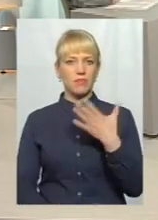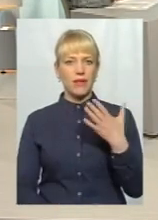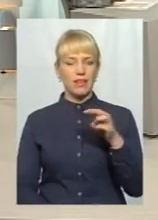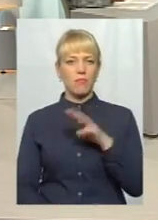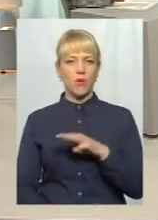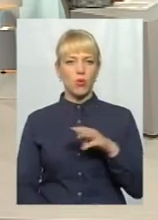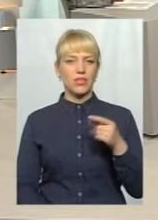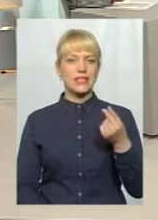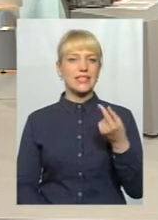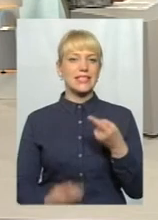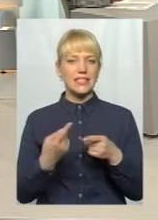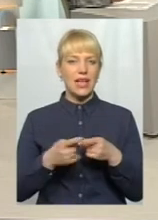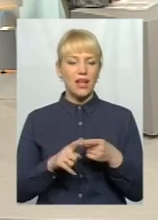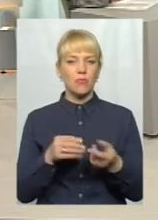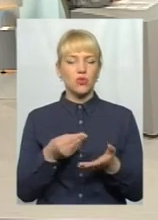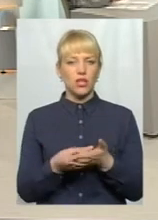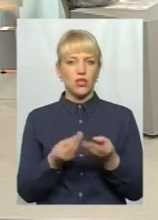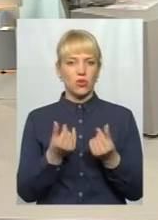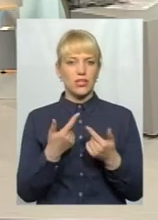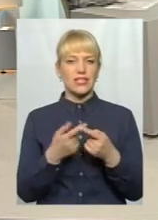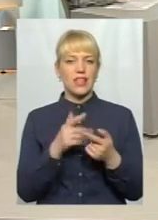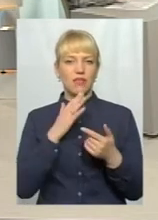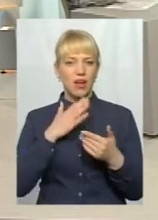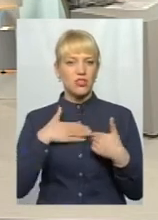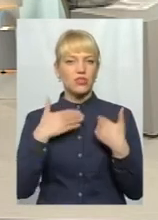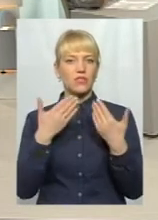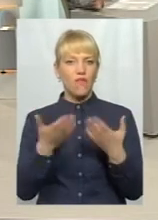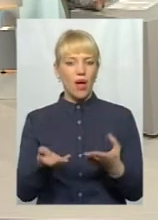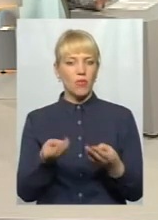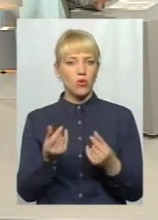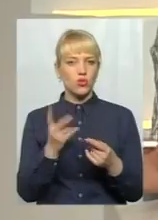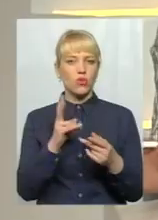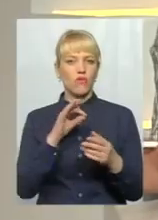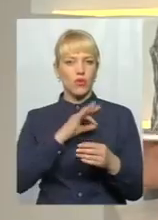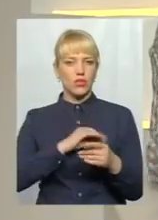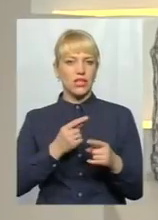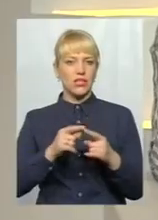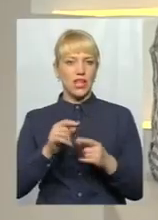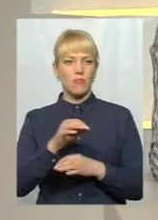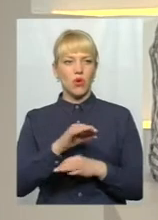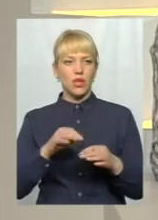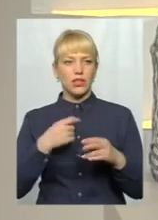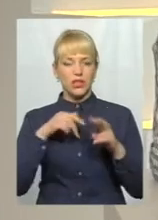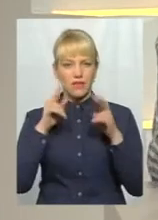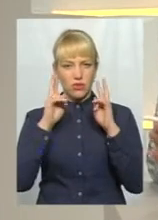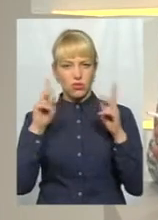наші з вами гроші, які витратять просто на проект. І ще не відомо, чи його збудують ці шість